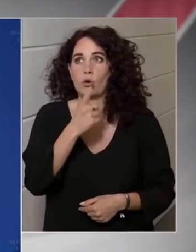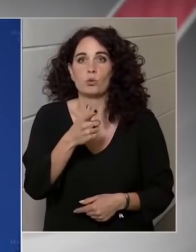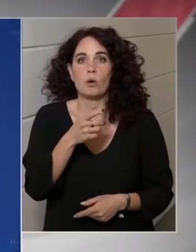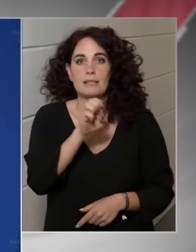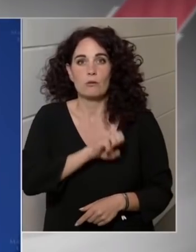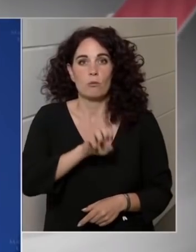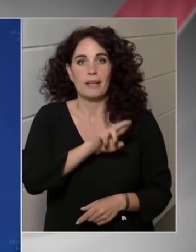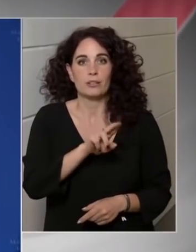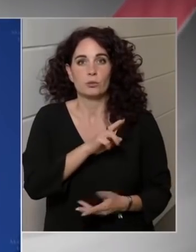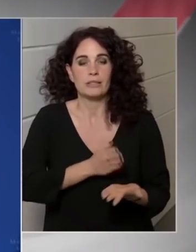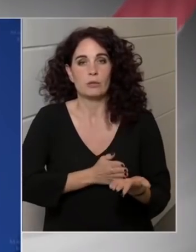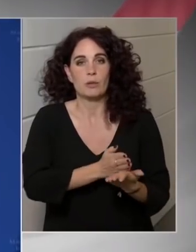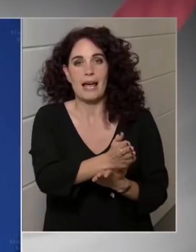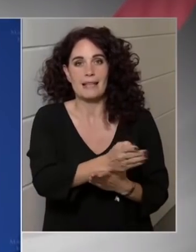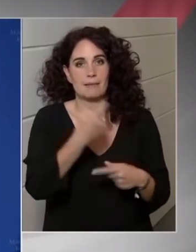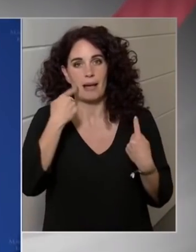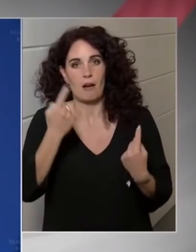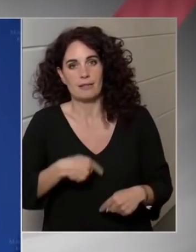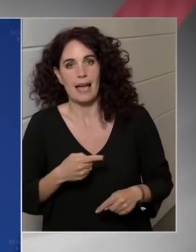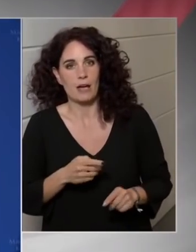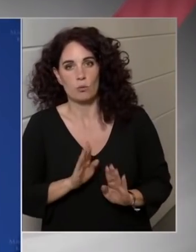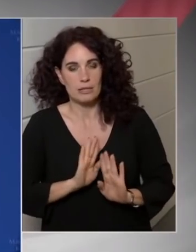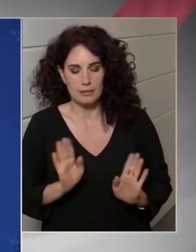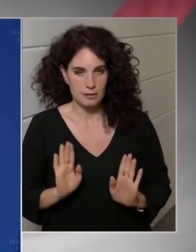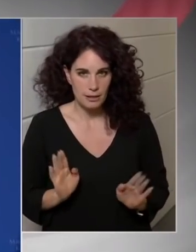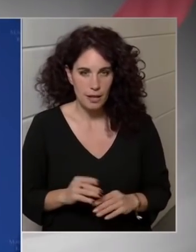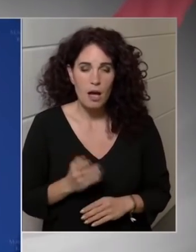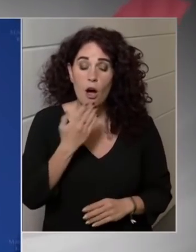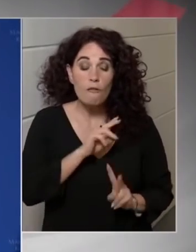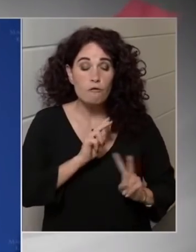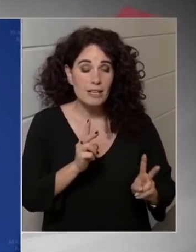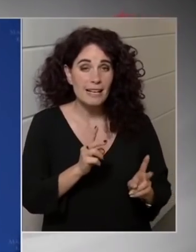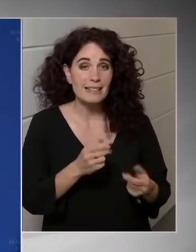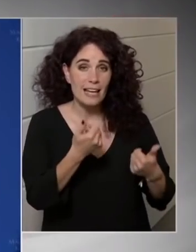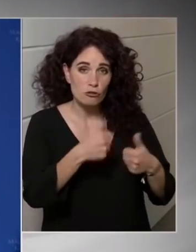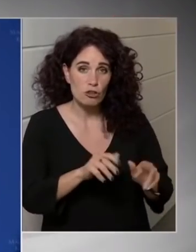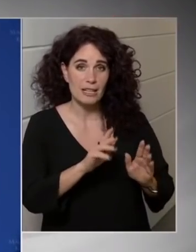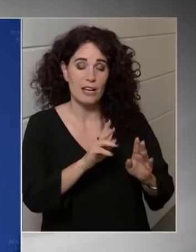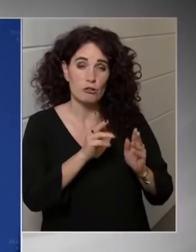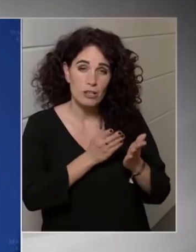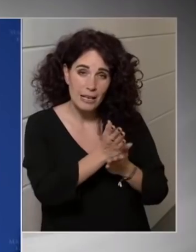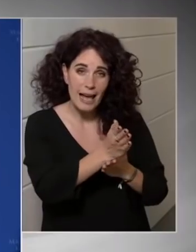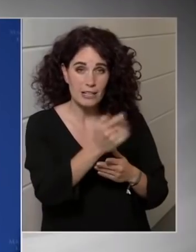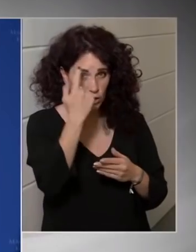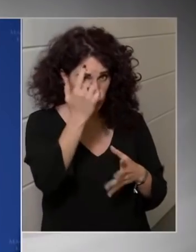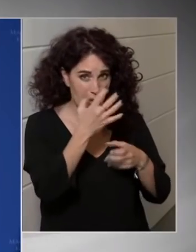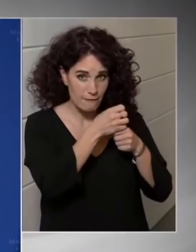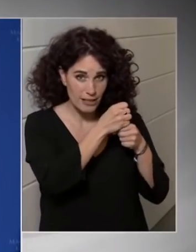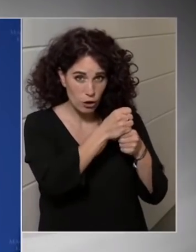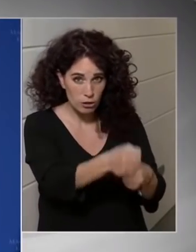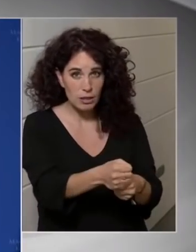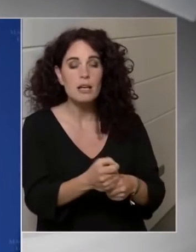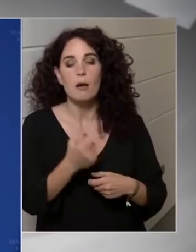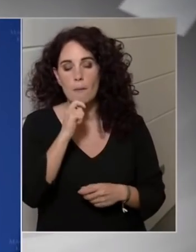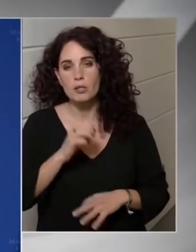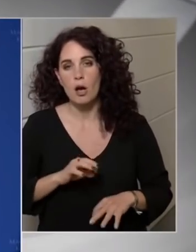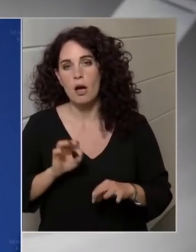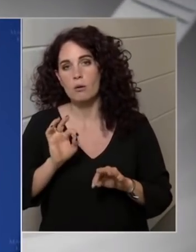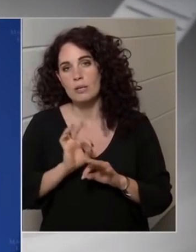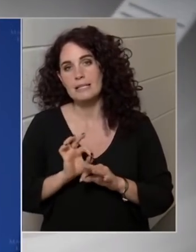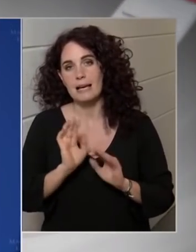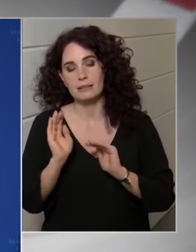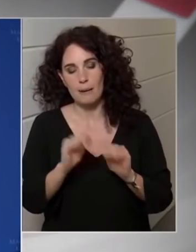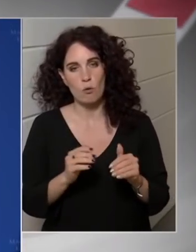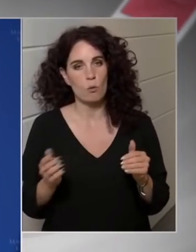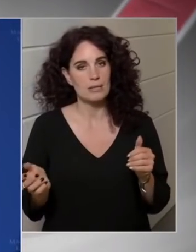irányvon át meghatározni. Ezért, ha van egy egységes irány, és ezt egységet fent lehet tartani, akkor mi ehhez szeretnénk a magyar hozzáerulást biztosítani,